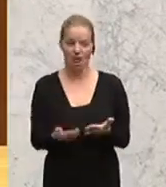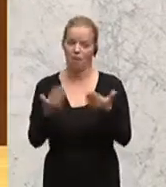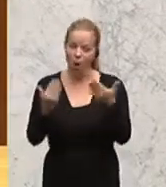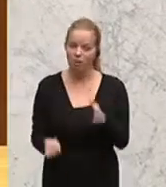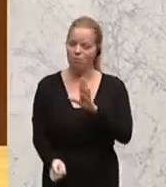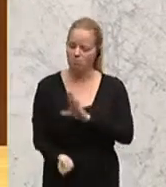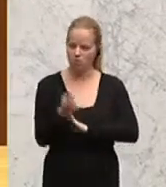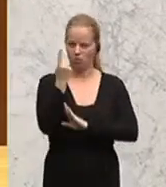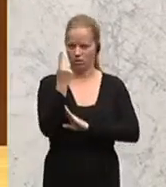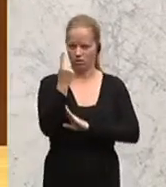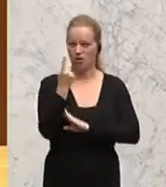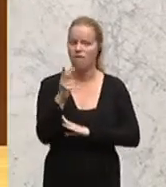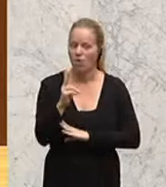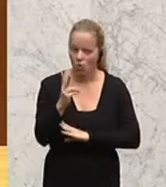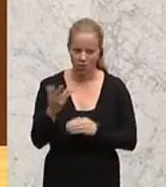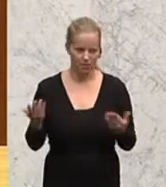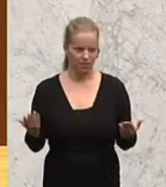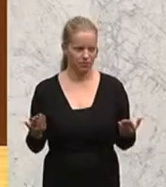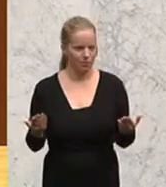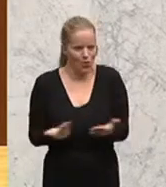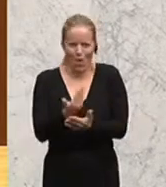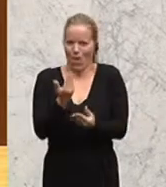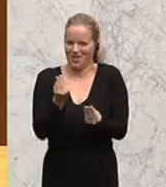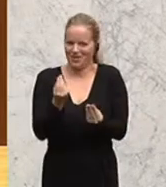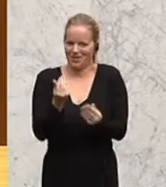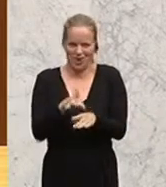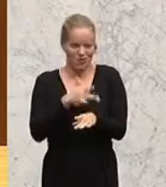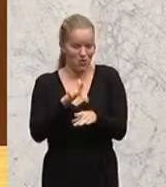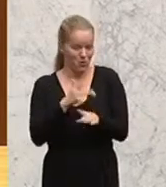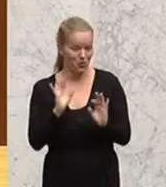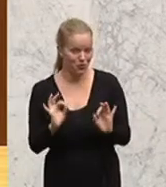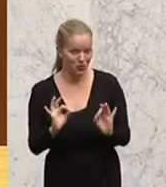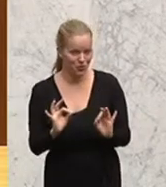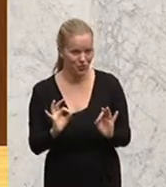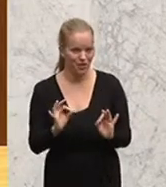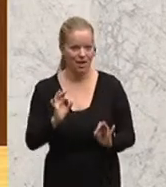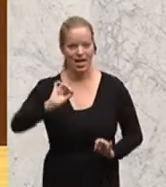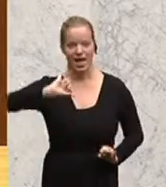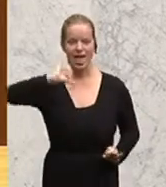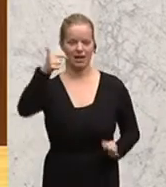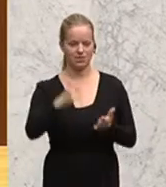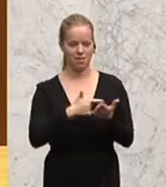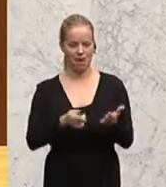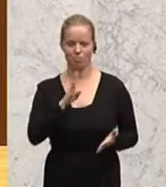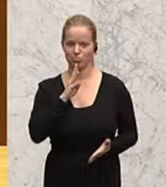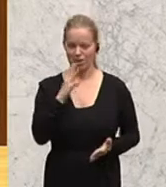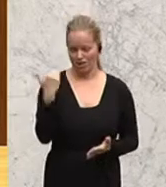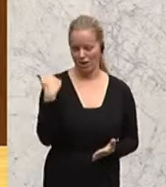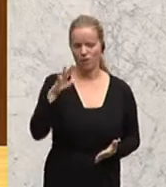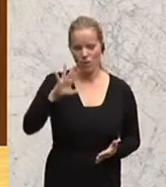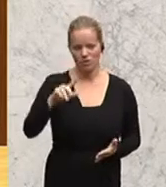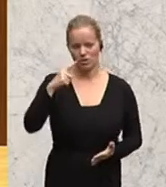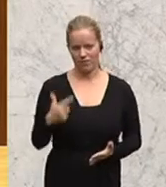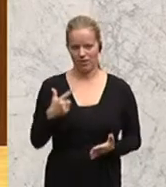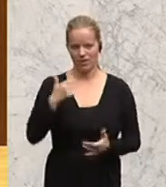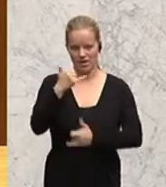besonderer Moment, ein gutes neues Gefühl. Es ist die erste Wortmeldung seit 25 Jahren.